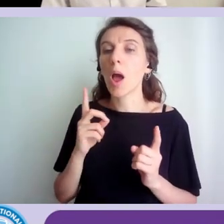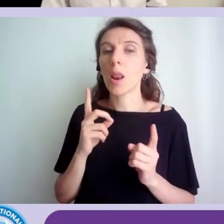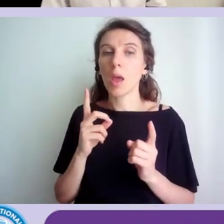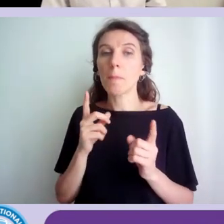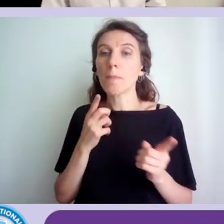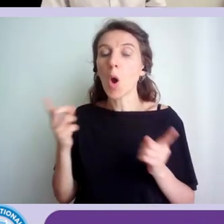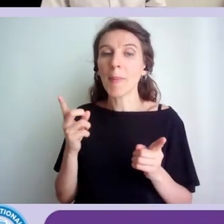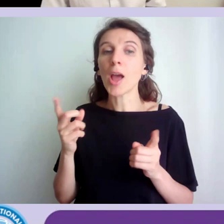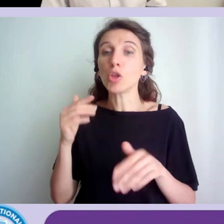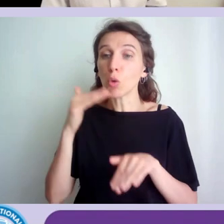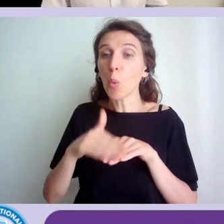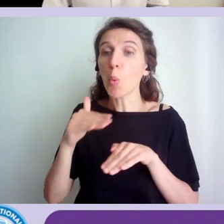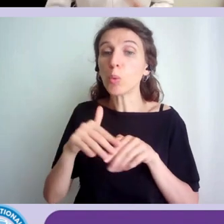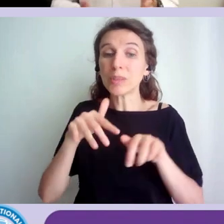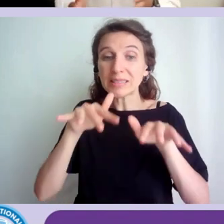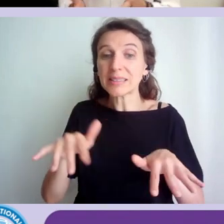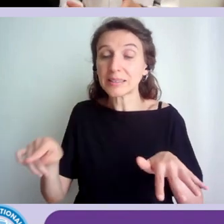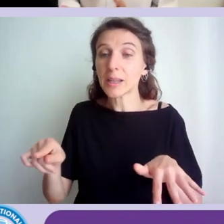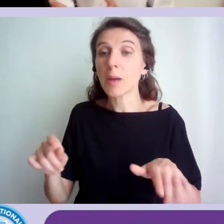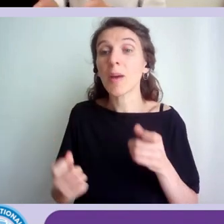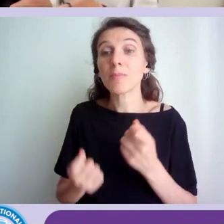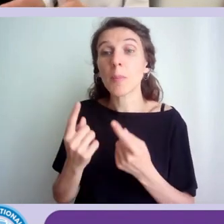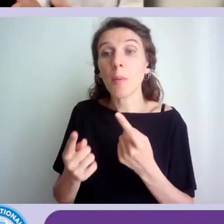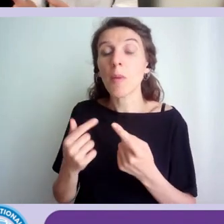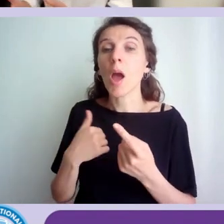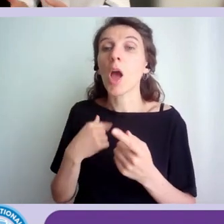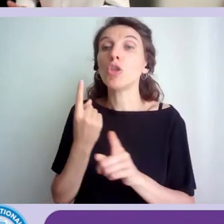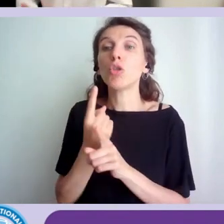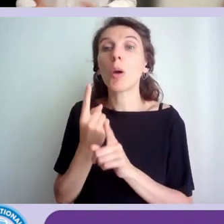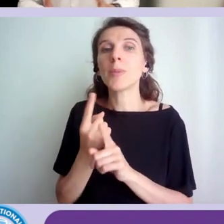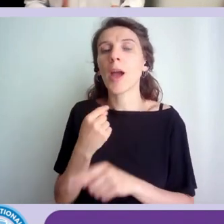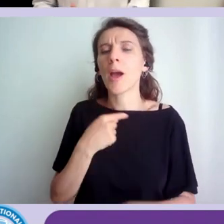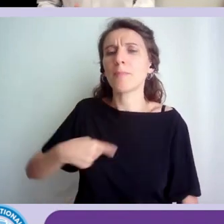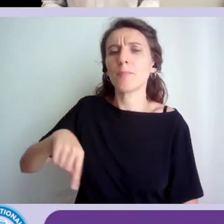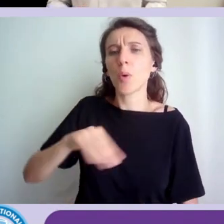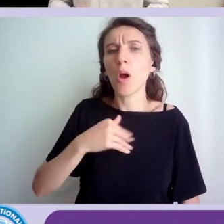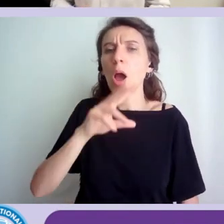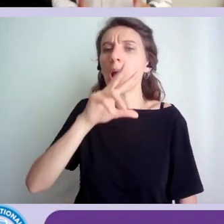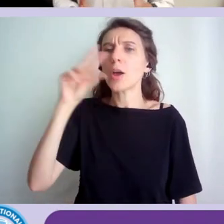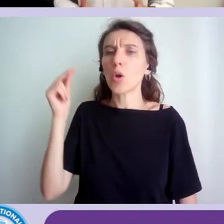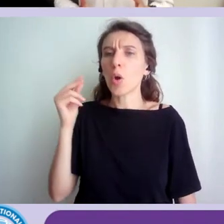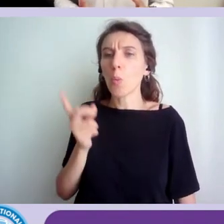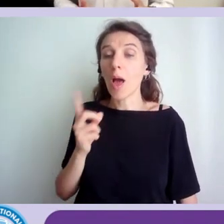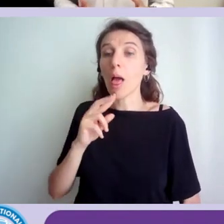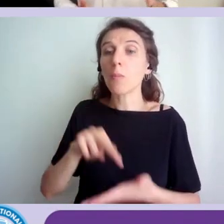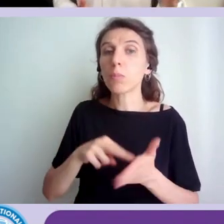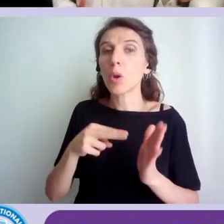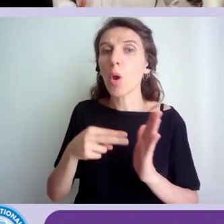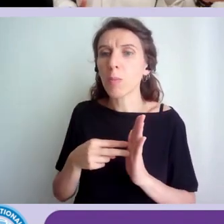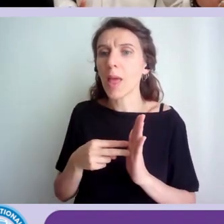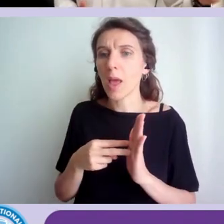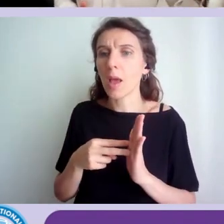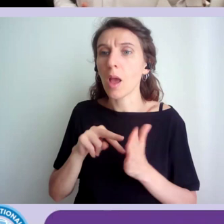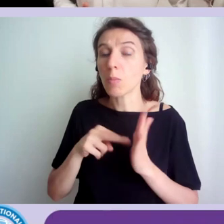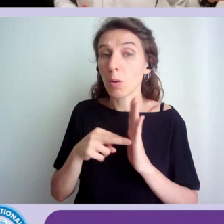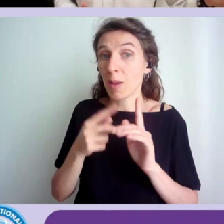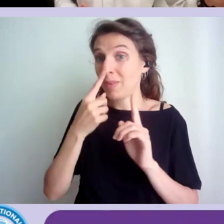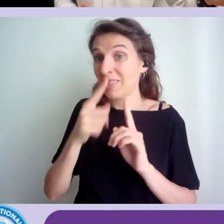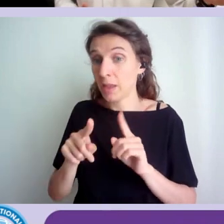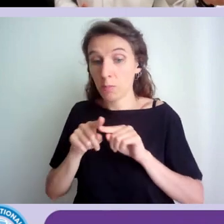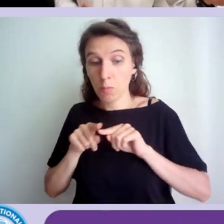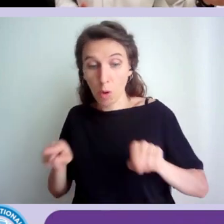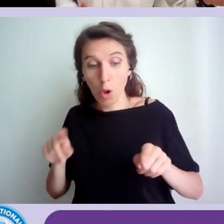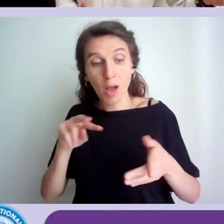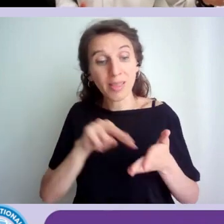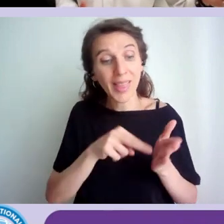con il sistema, dobbiamo poter riconoscere quali di questi problemi sono problemi tecnici, dunque non